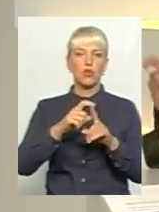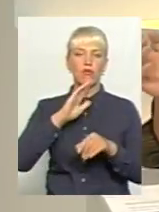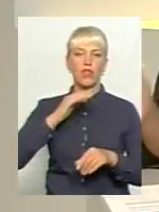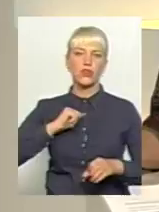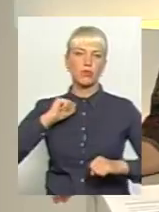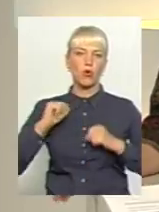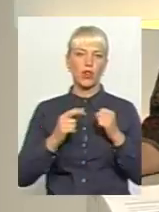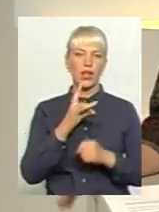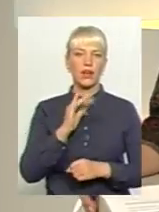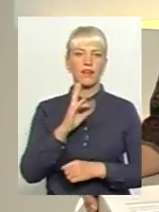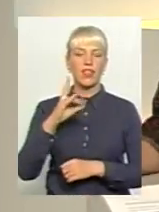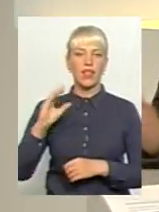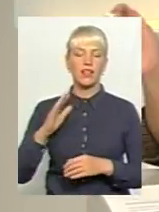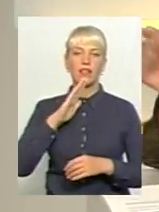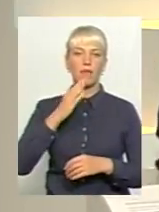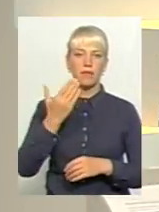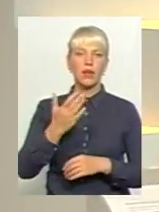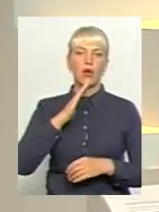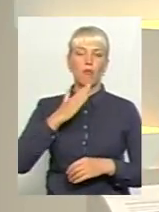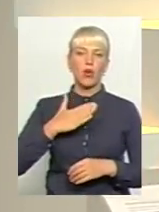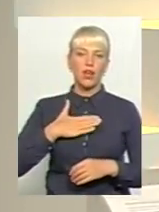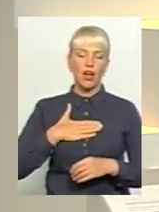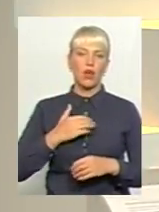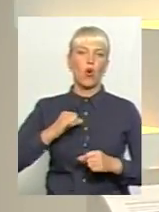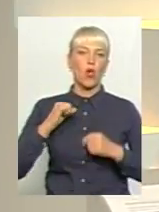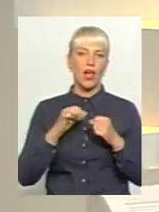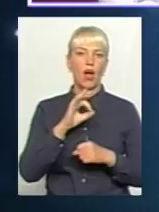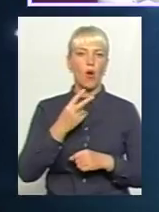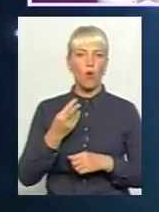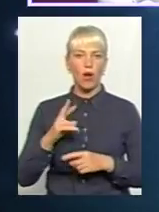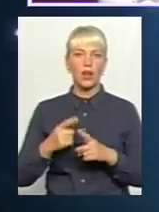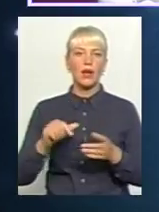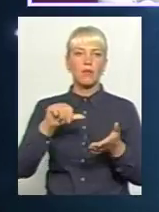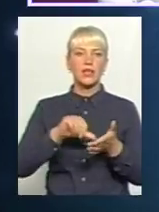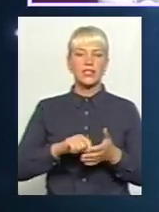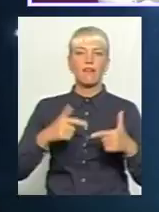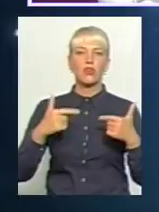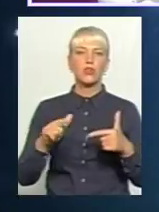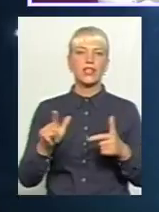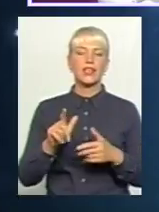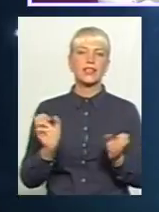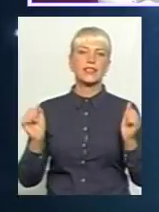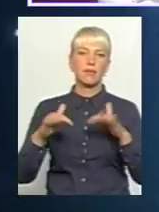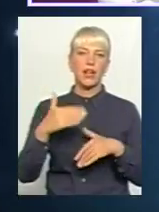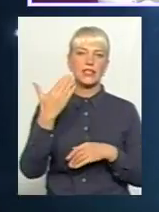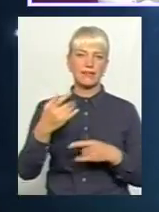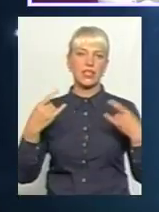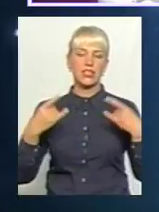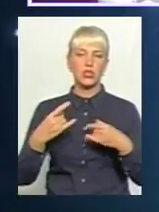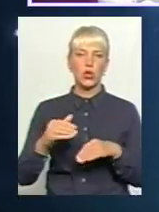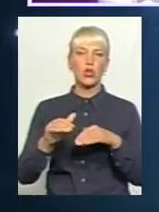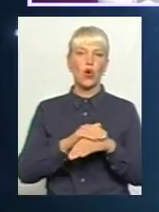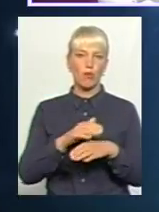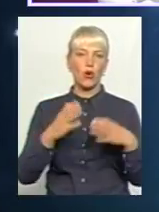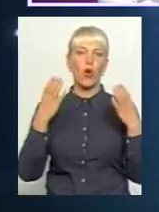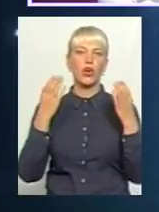колега зараз Оля представить гостей, які зібрались у них в студію. Тож, слухаємо вас, Оля. Доброго дня. Доброго